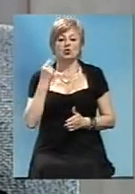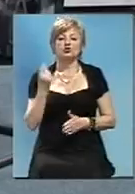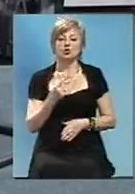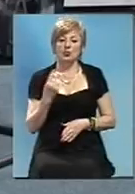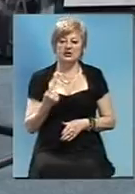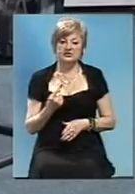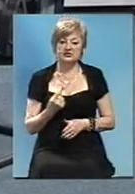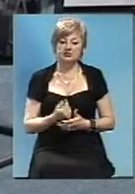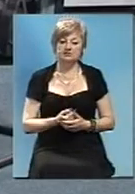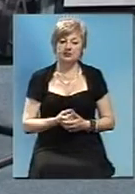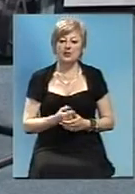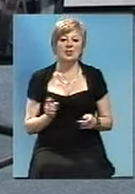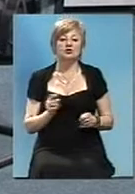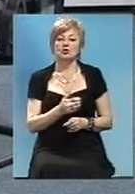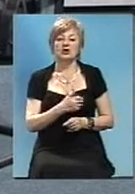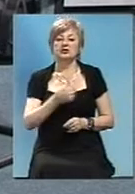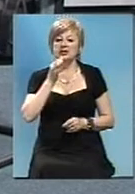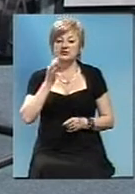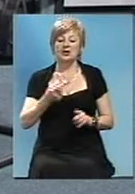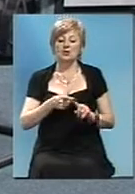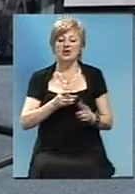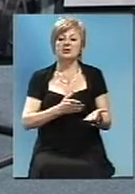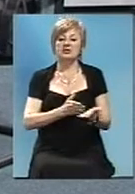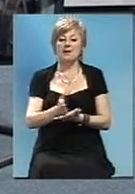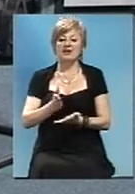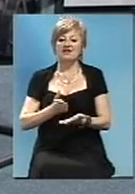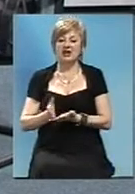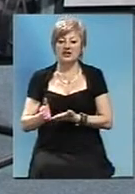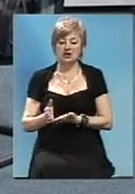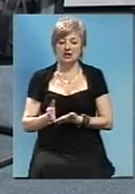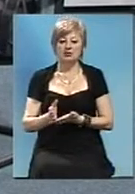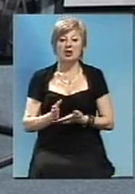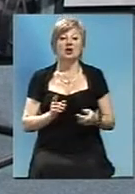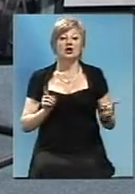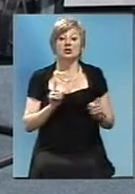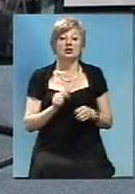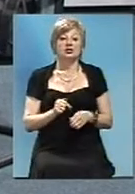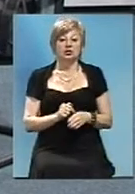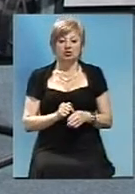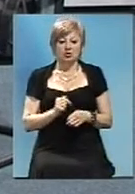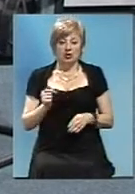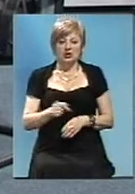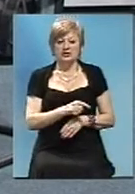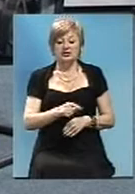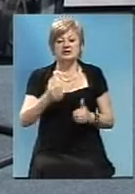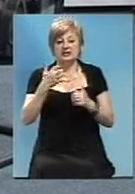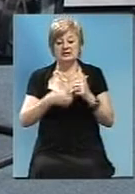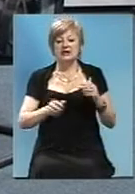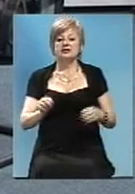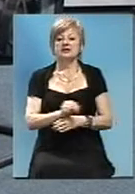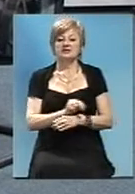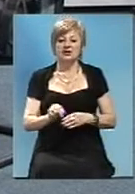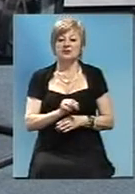Що хотілося б сказати по цим направлінням. Що касається текущего середнього ремонта,